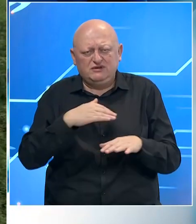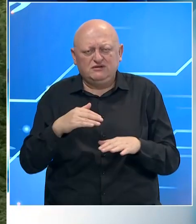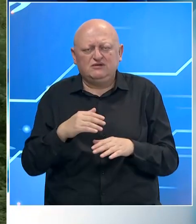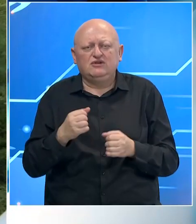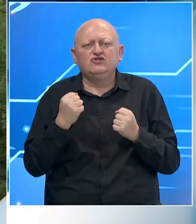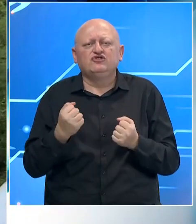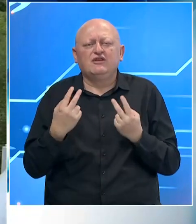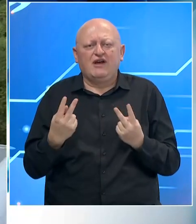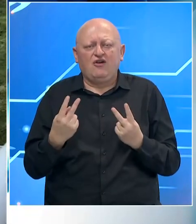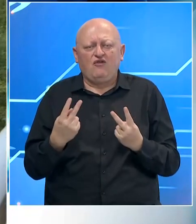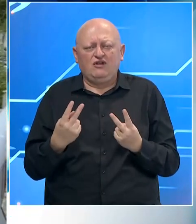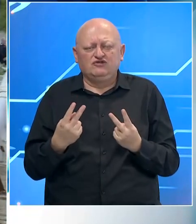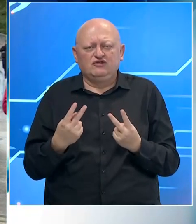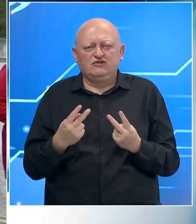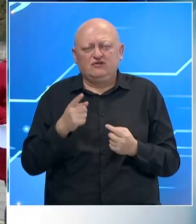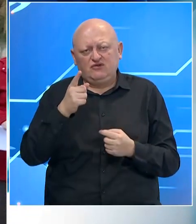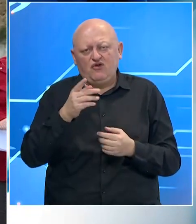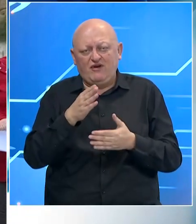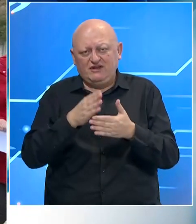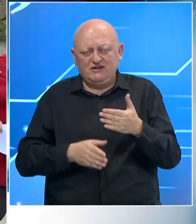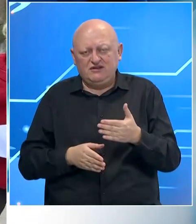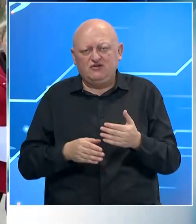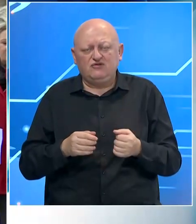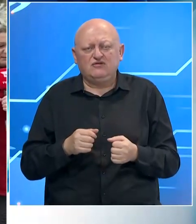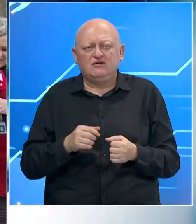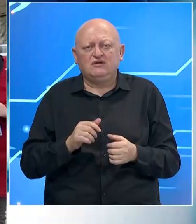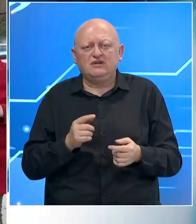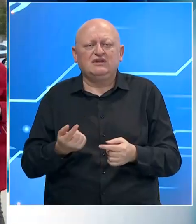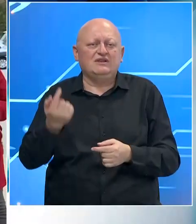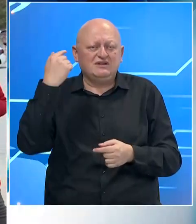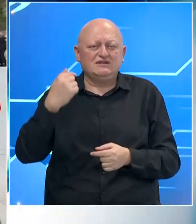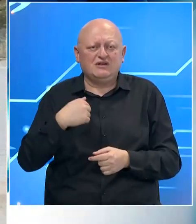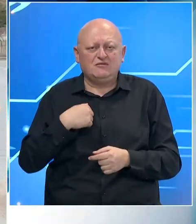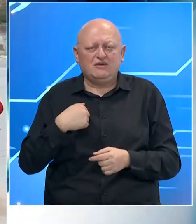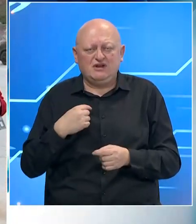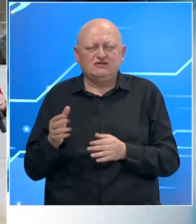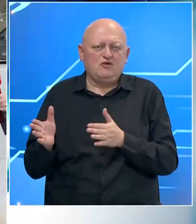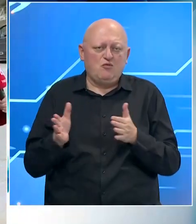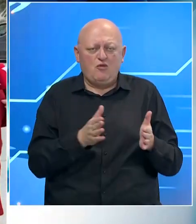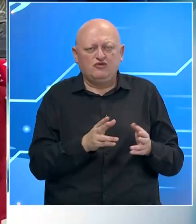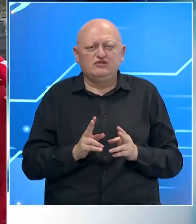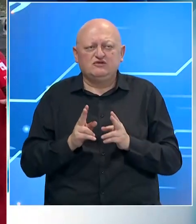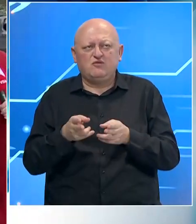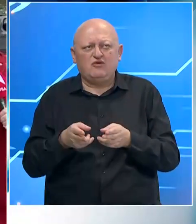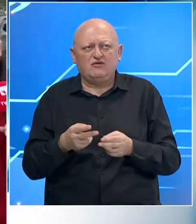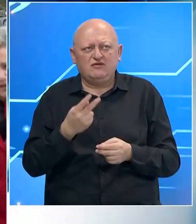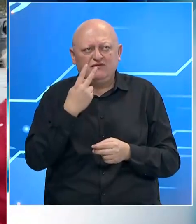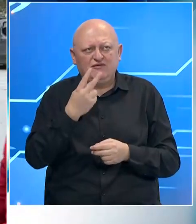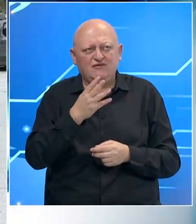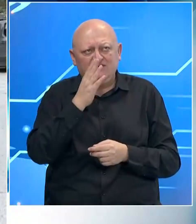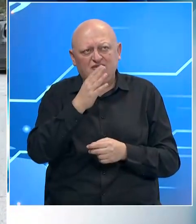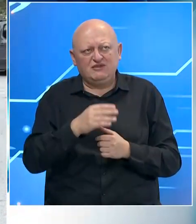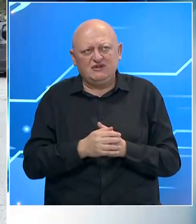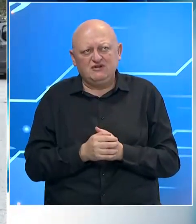je jako bitno, da ovaj dio ovdje, iza mene, ja ću se malo samo pomoći, sam ostada, okom kamere možete